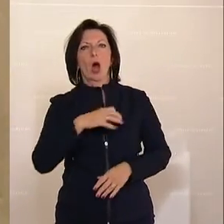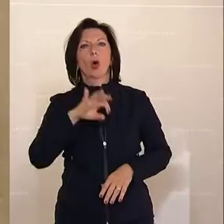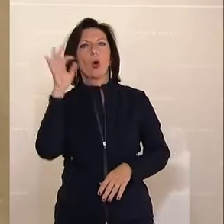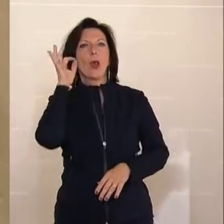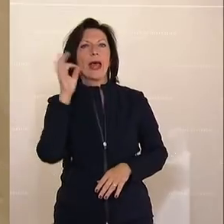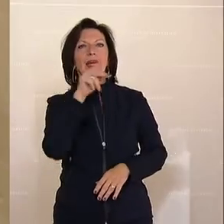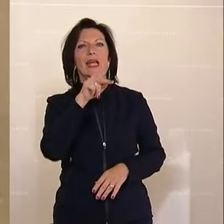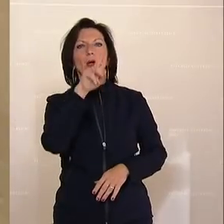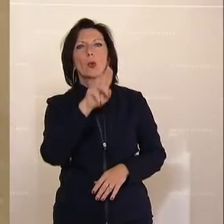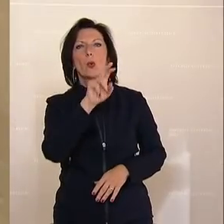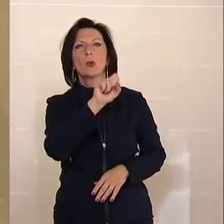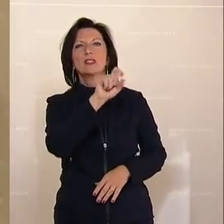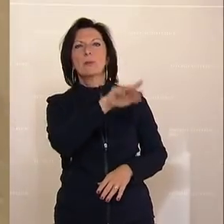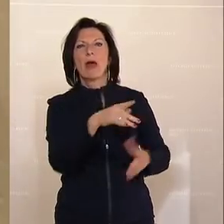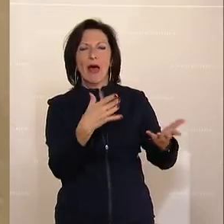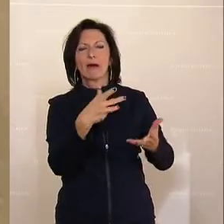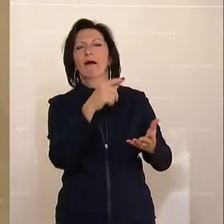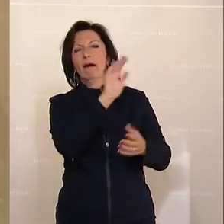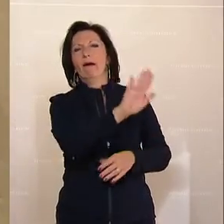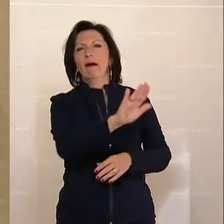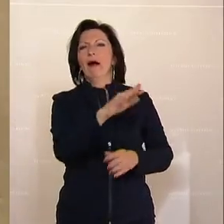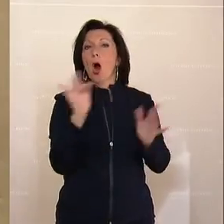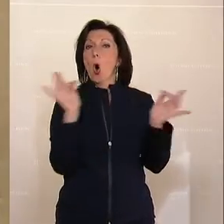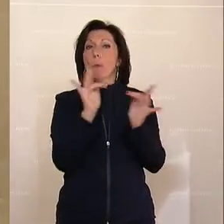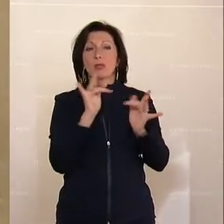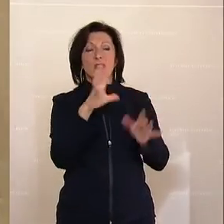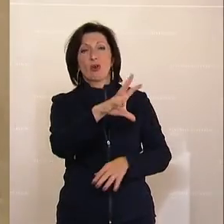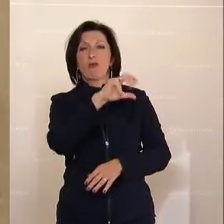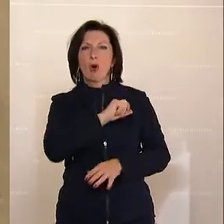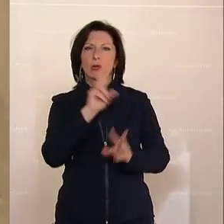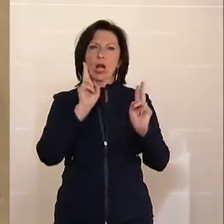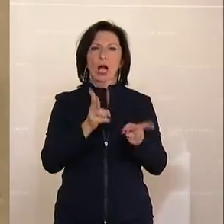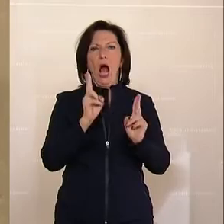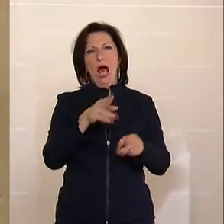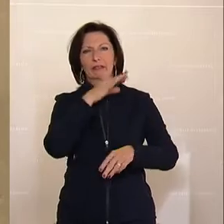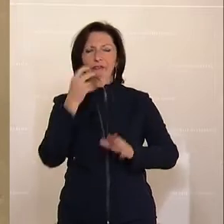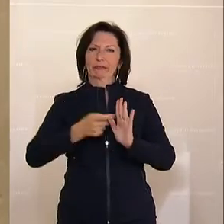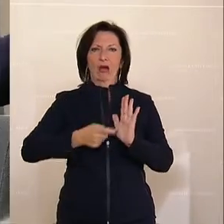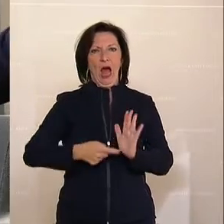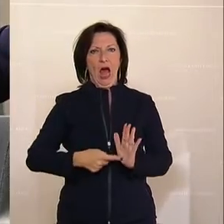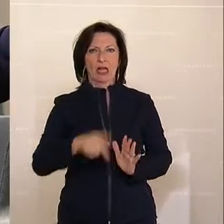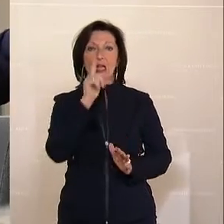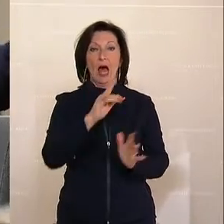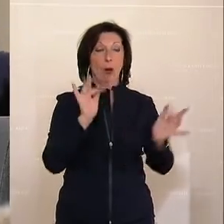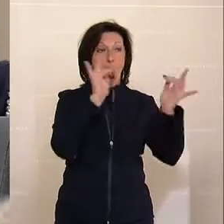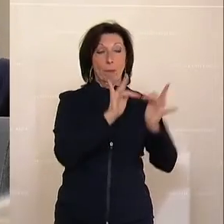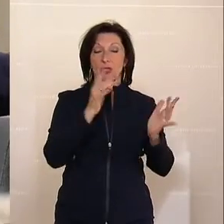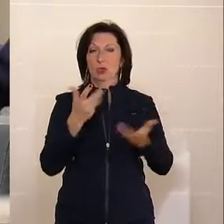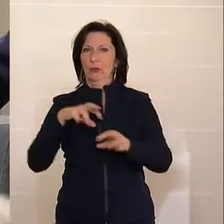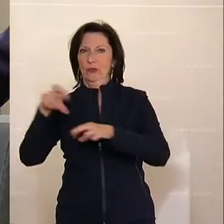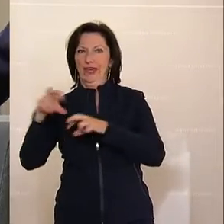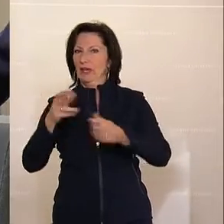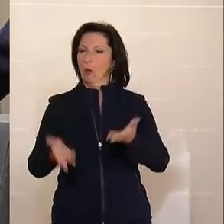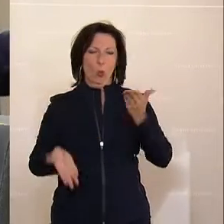hat vielleicht den Vorteil, dass man viel fordern kann, hat heute nachachtet, dass man bei der Umsetzung sozusagen hinkt und der unterschützischen Opposition und Regierung